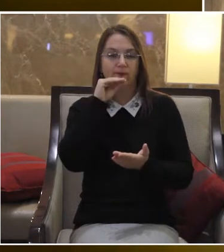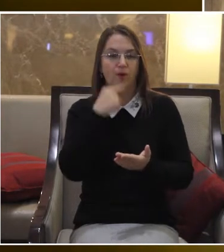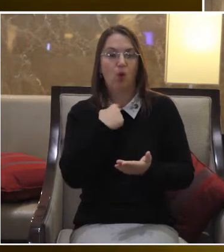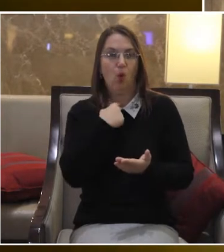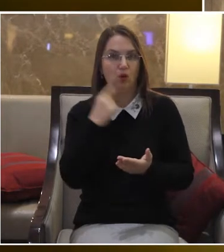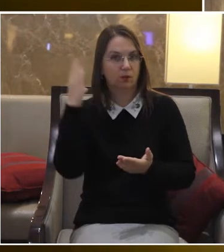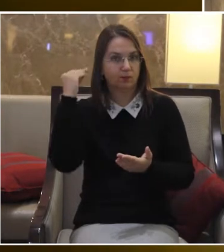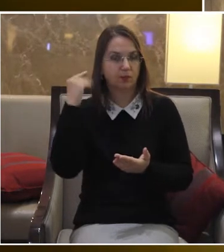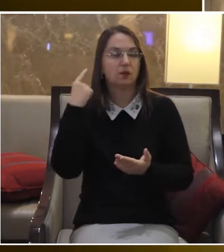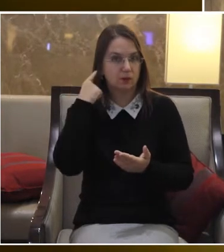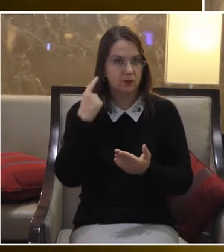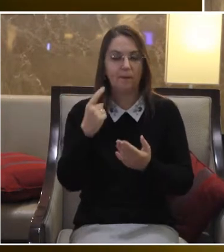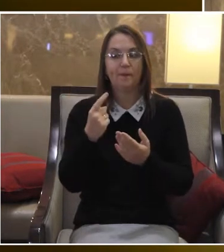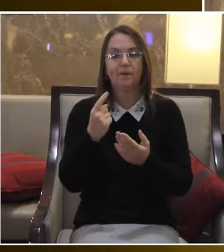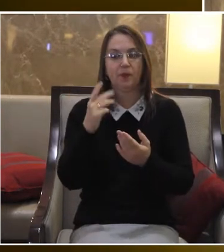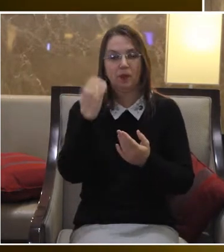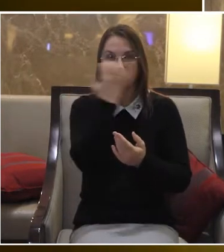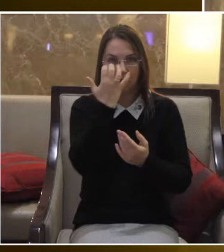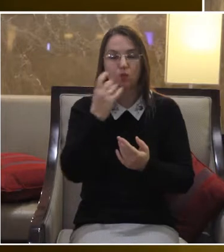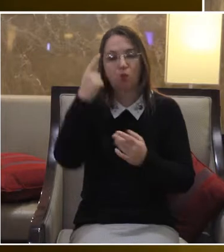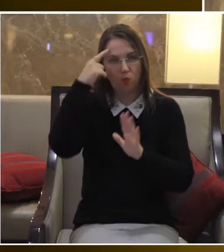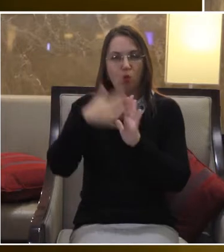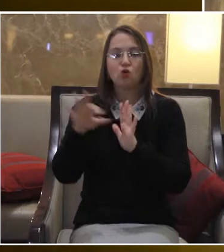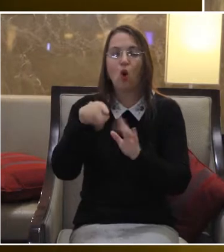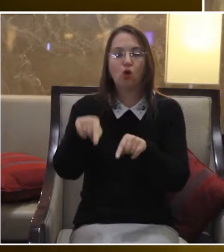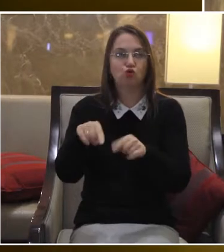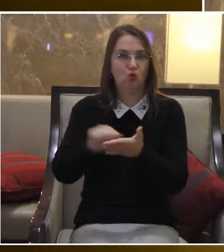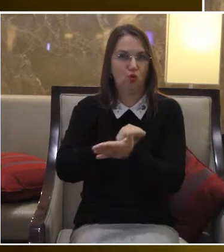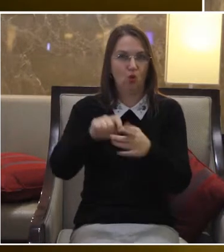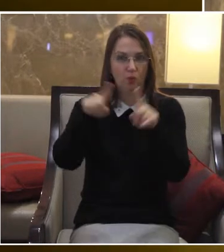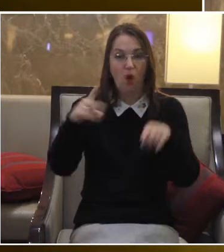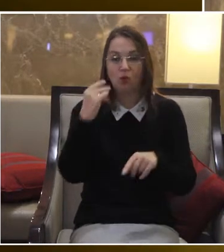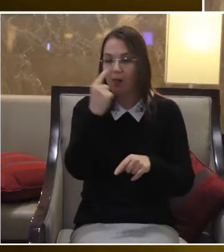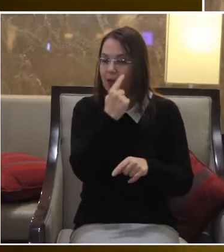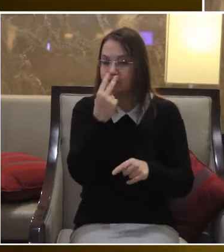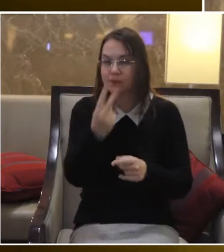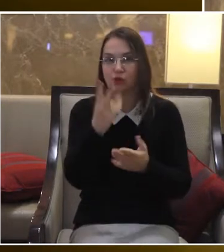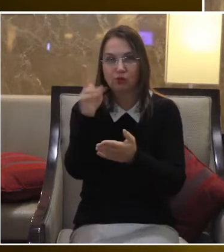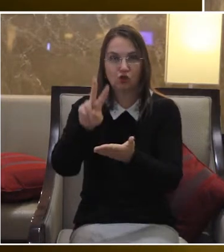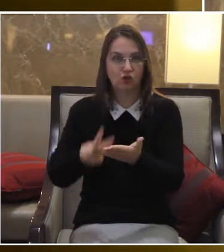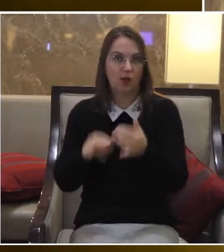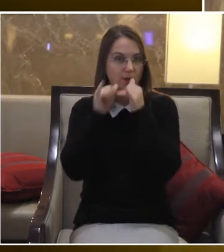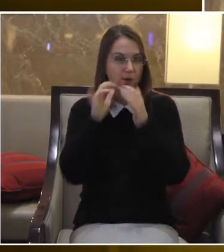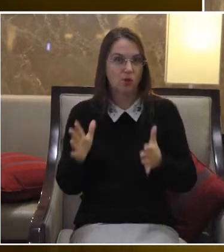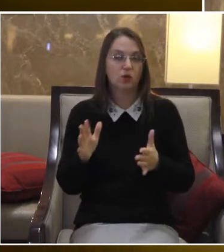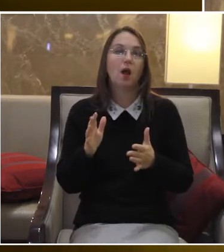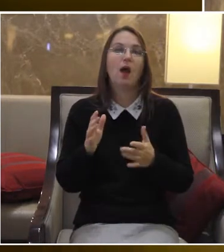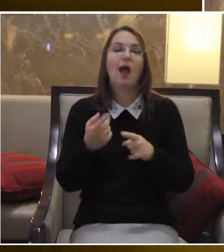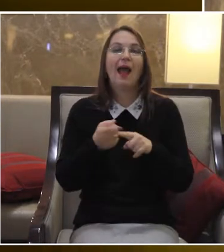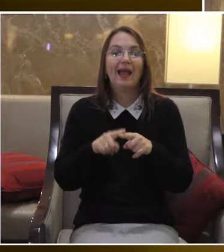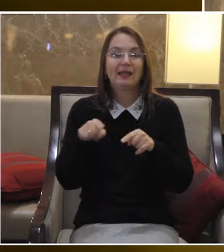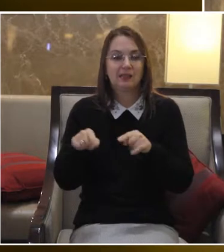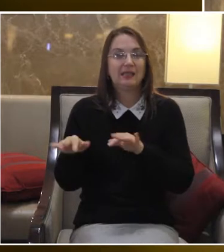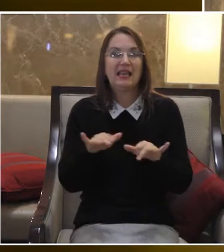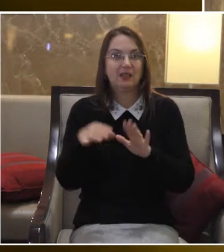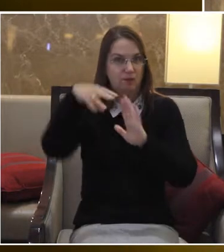Всі там нюанси роз'яснені І особа зрозуміла зміст цього документу Такі,